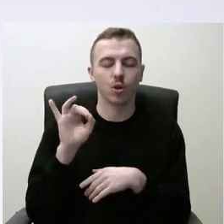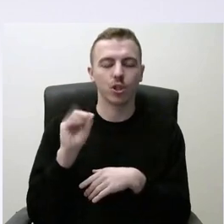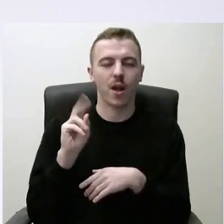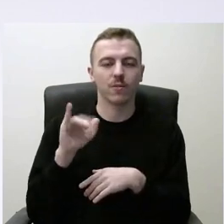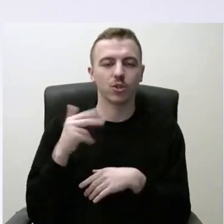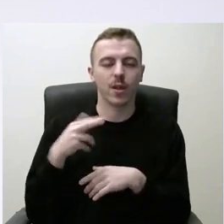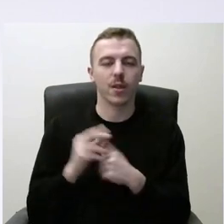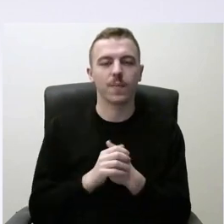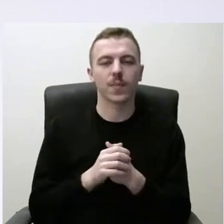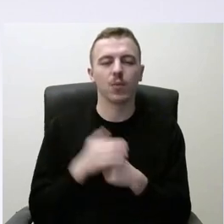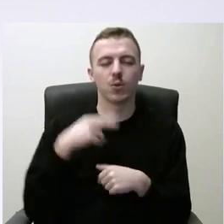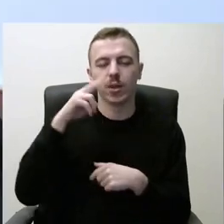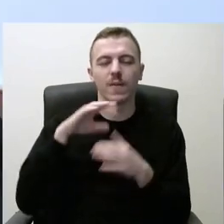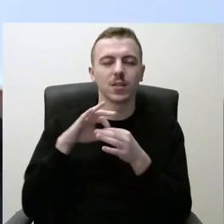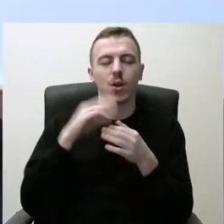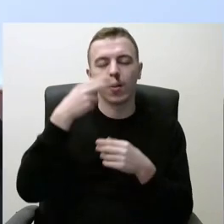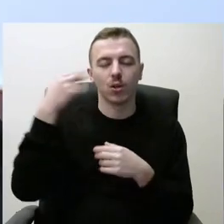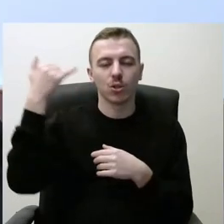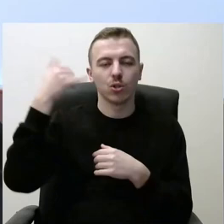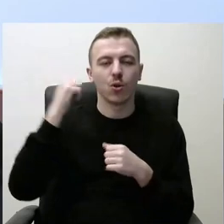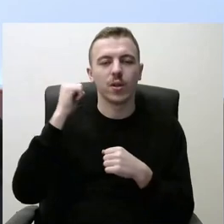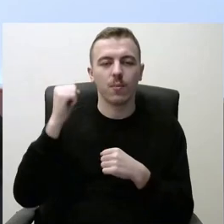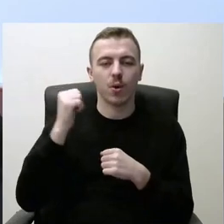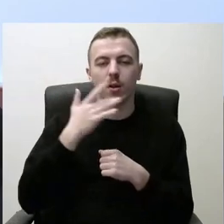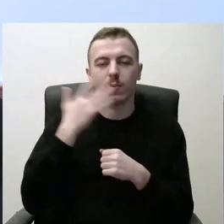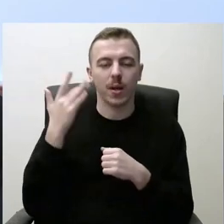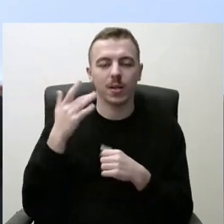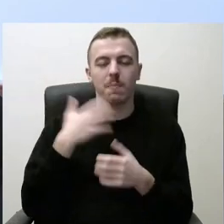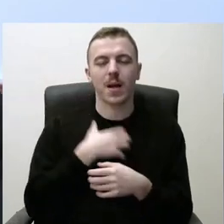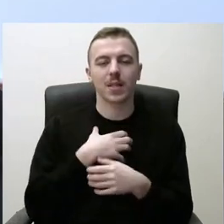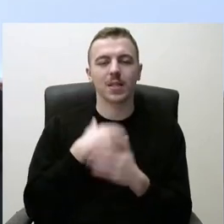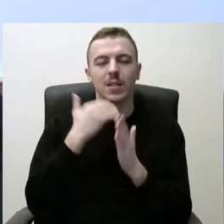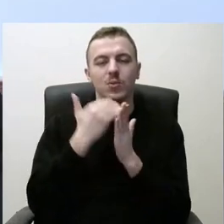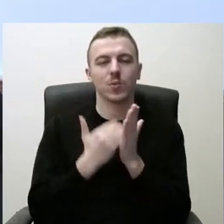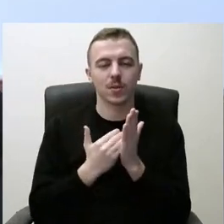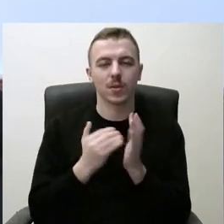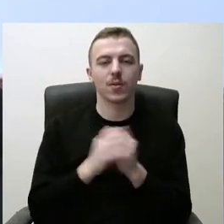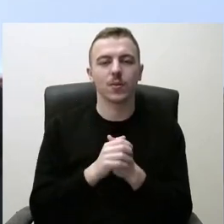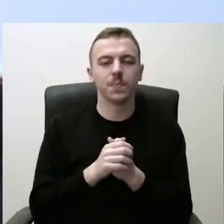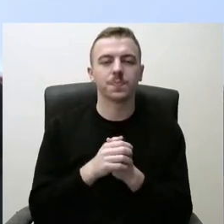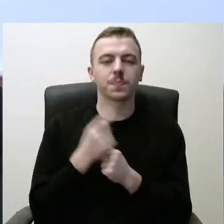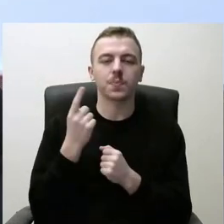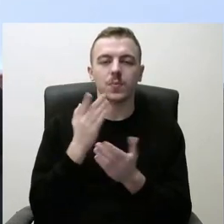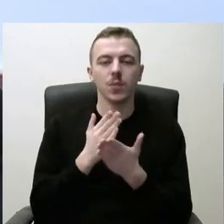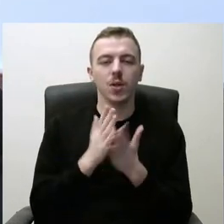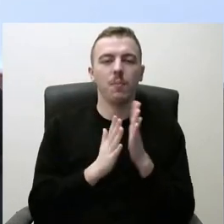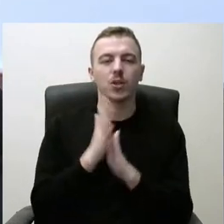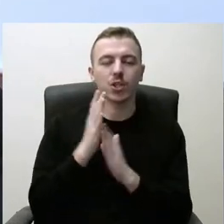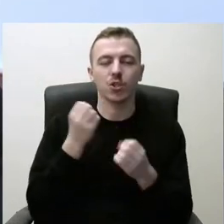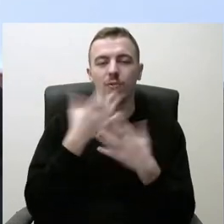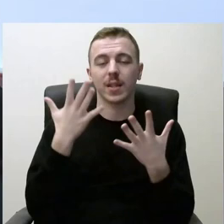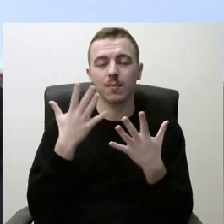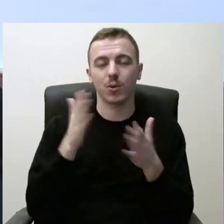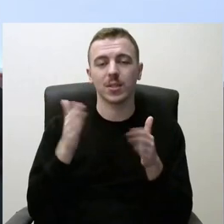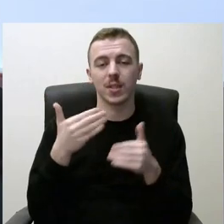Mūsų tėvinės sąjungos Lietuvos krikščionių demokratų partijos pagrindinės nuostatos. Pirmą tai yra pažangi švietimo sistema,